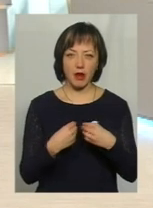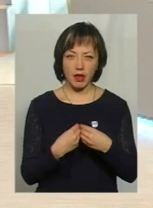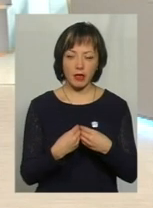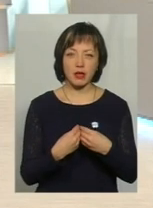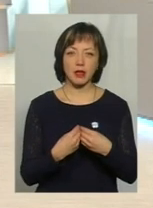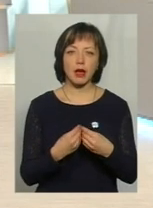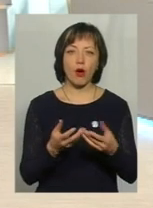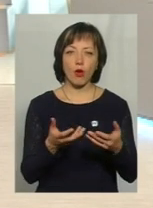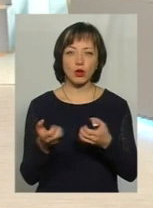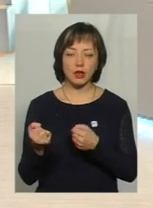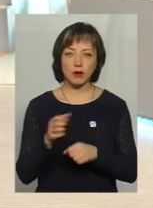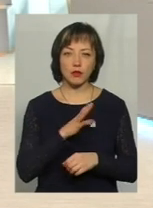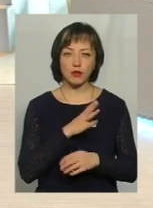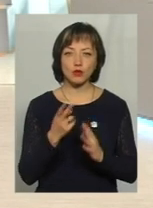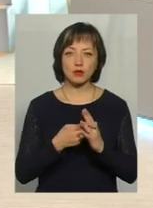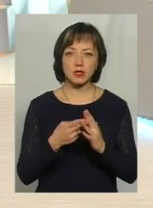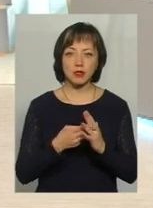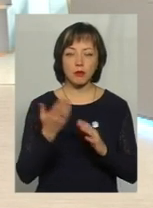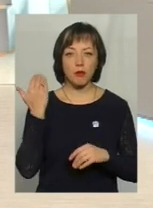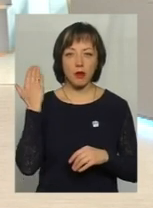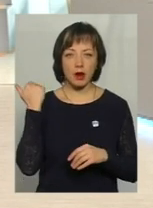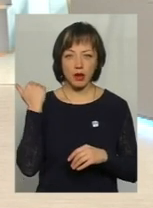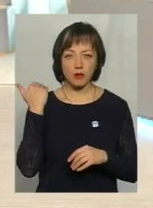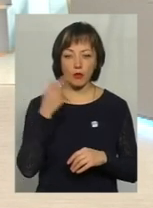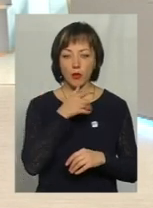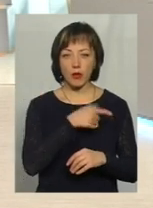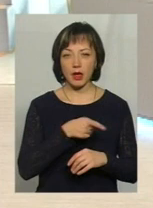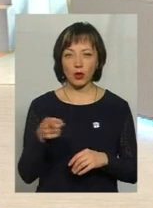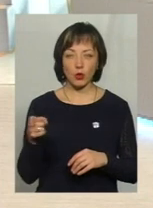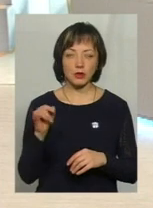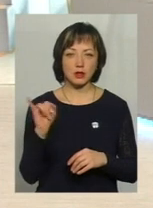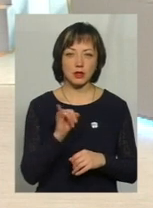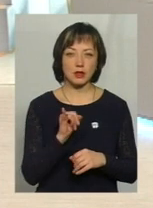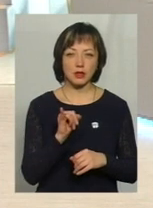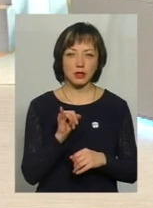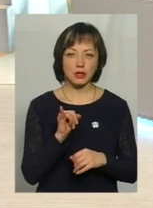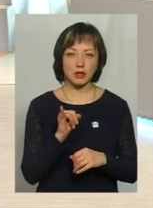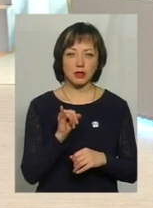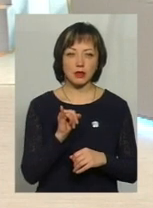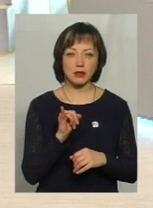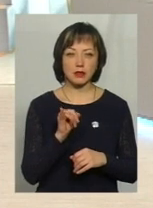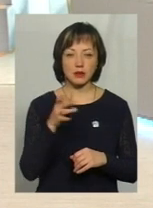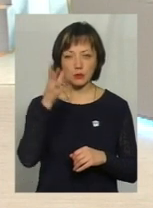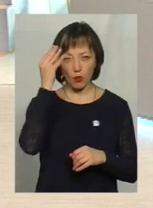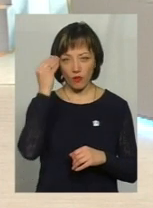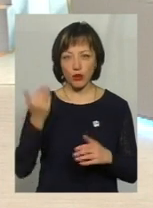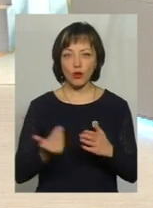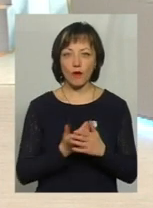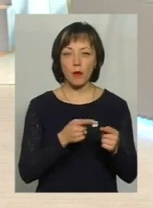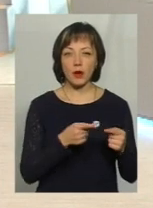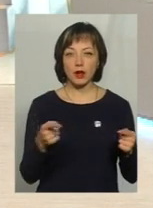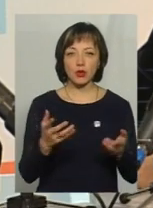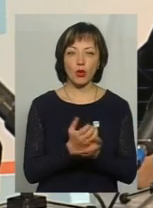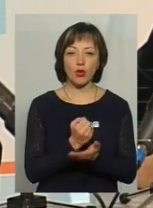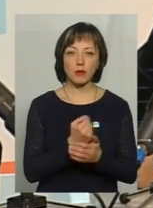які отримували субсидії у попередньому періоді. І з урахуванням нового періоду, тобто